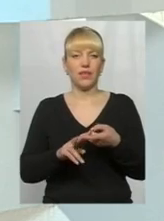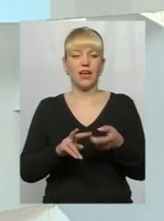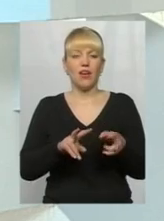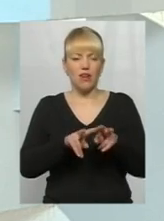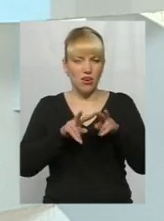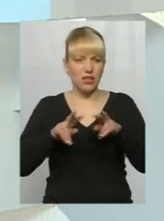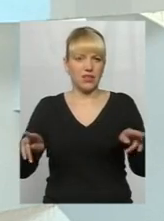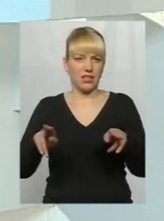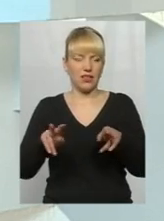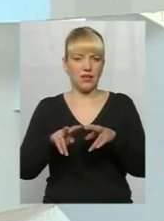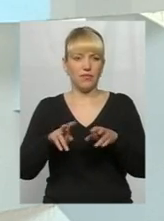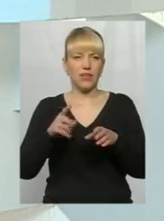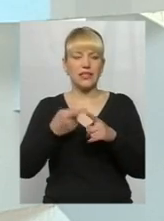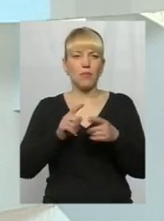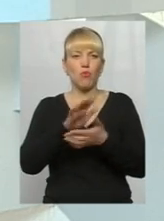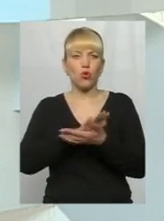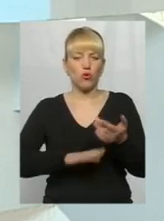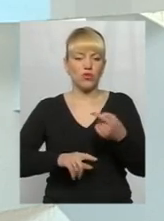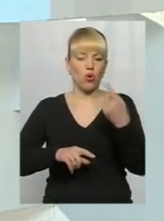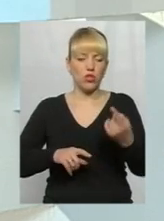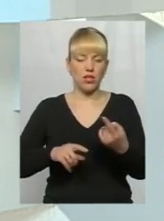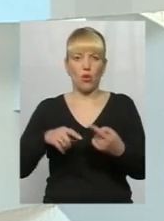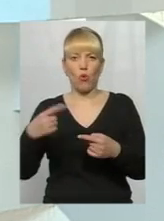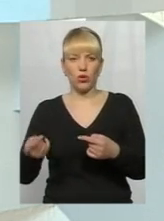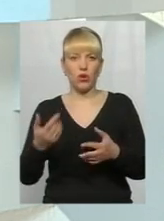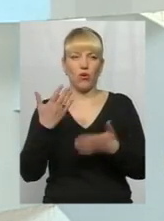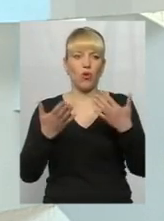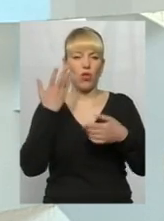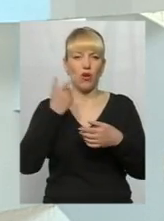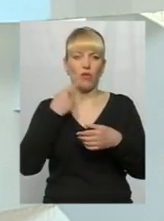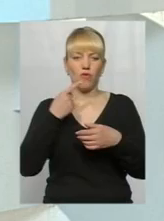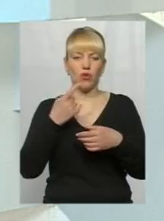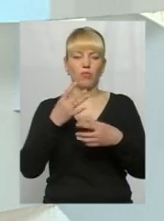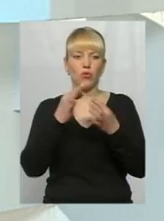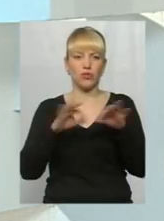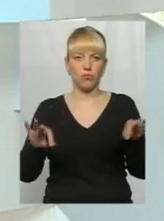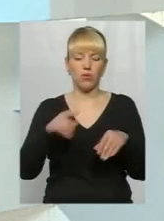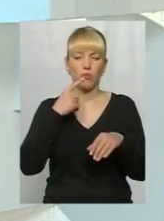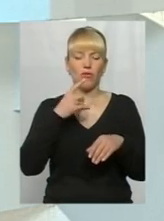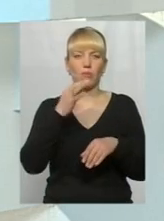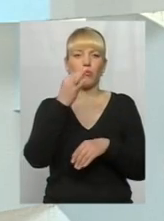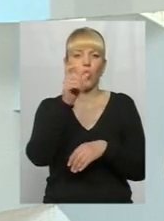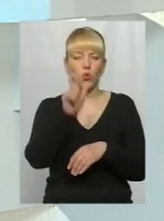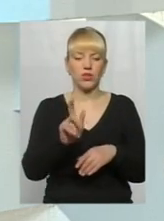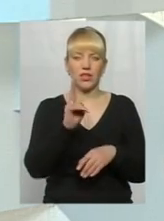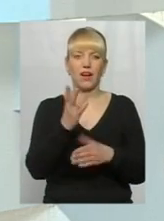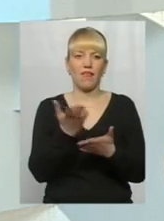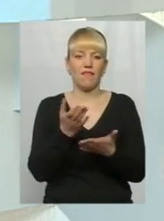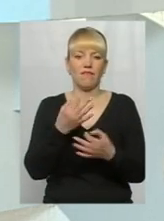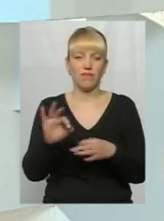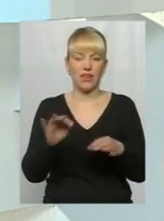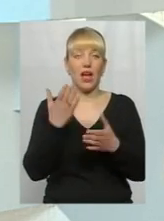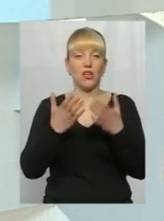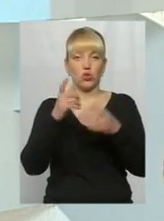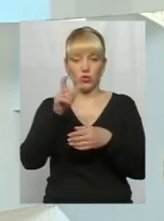продовження одне одного. Тому що ми, коли говоримо про свободу, ми говоримо про вільну людину. Вільна людина завжди працює набагато